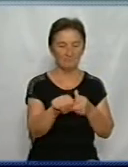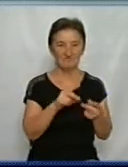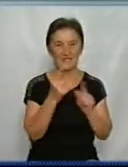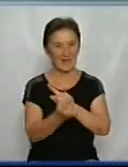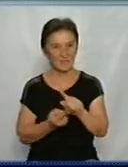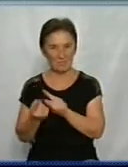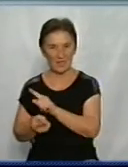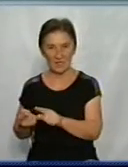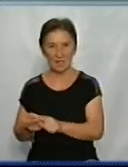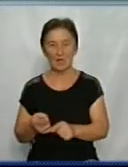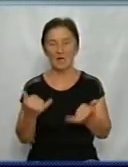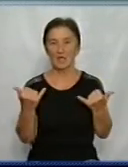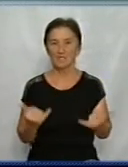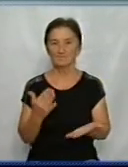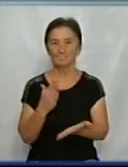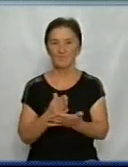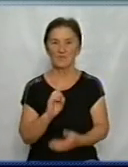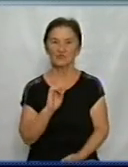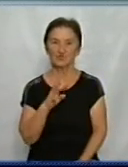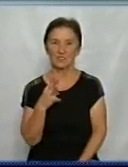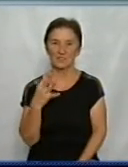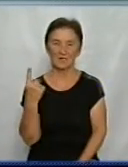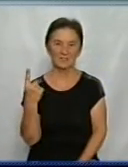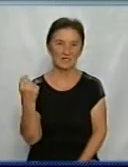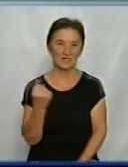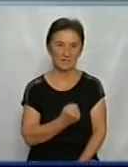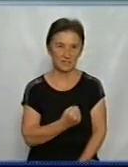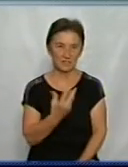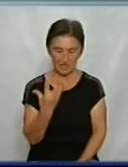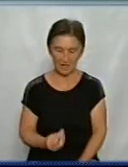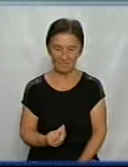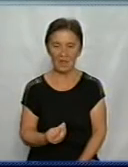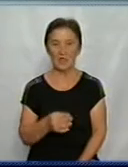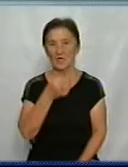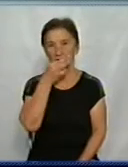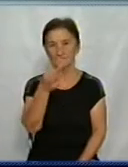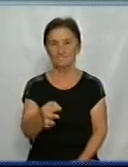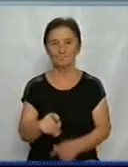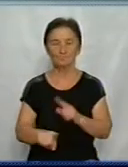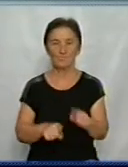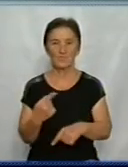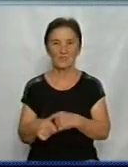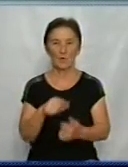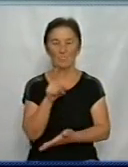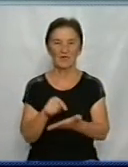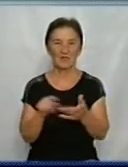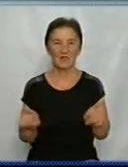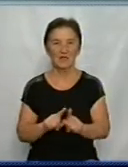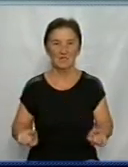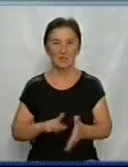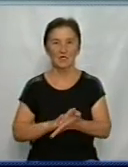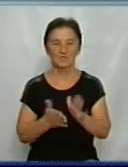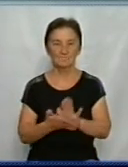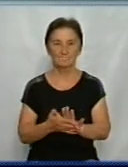коронавірусу. Він діятиме 14 днів. Таке рішення ухвалили на позачерговому засіданні Держкомісії з питань надзвичайних ситуацій